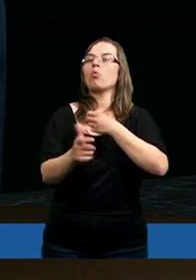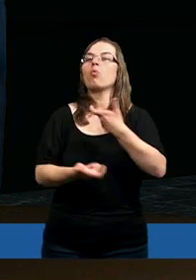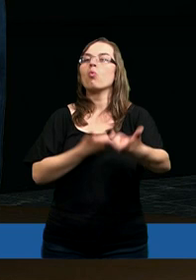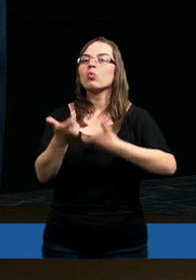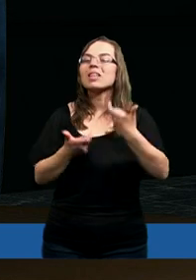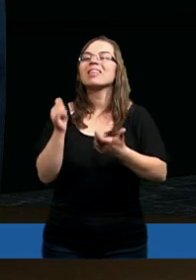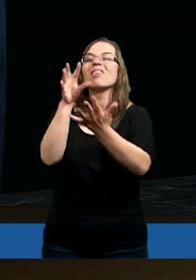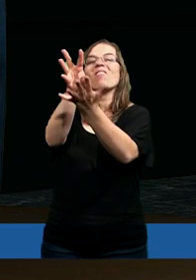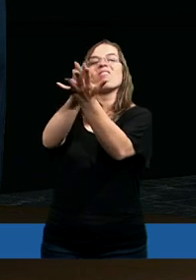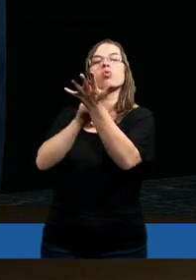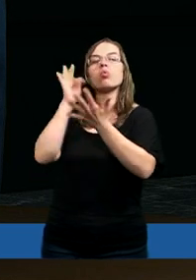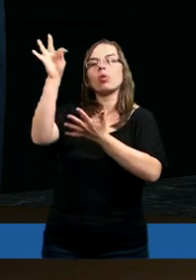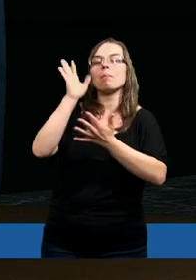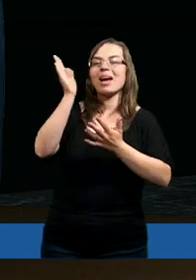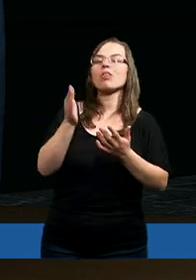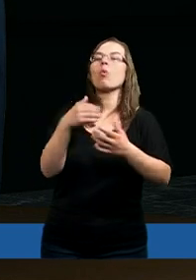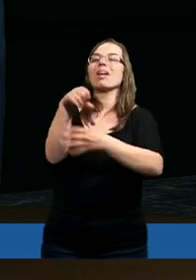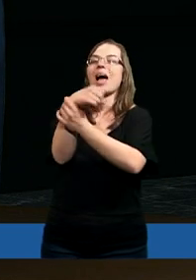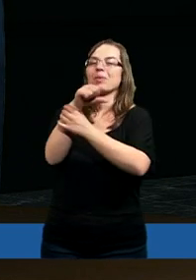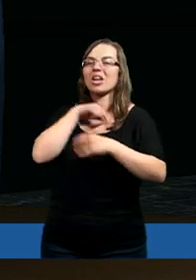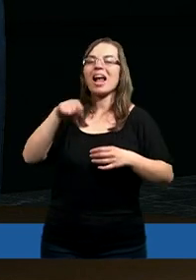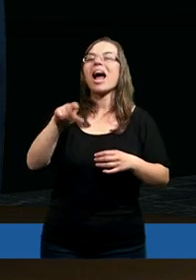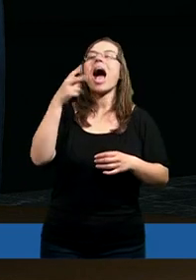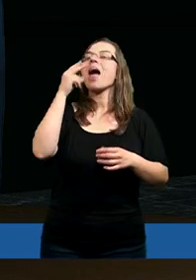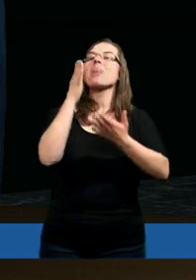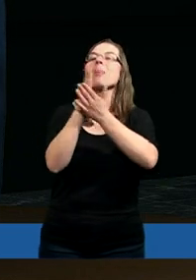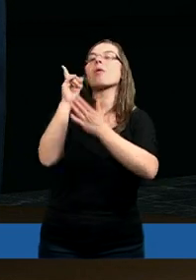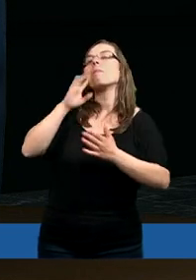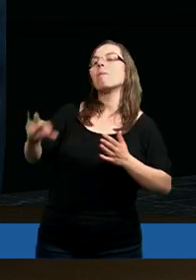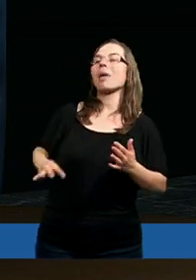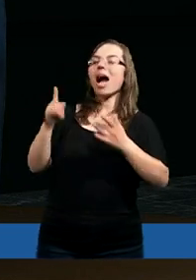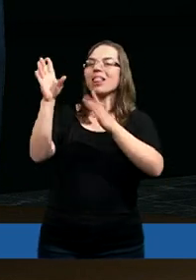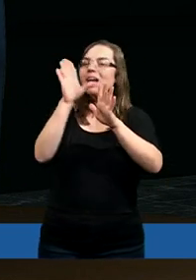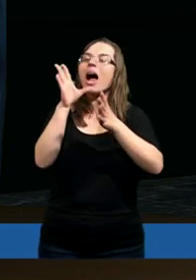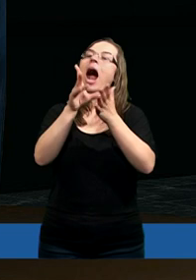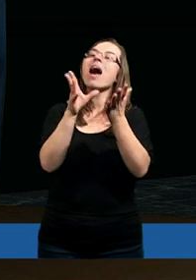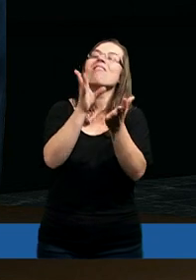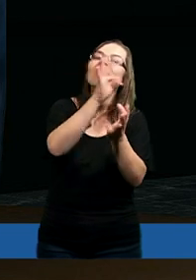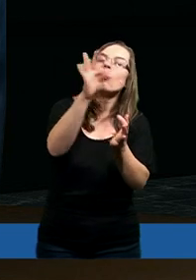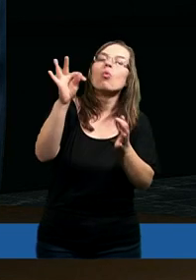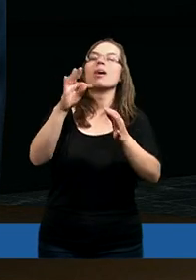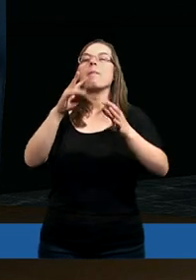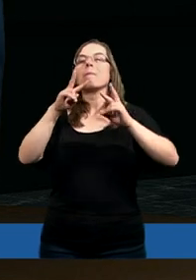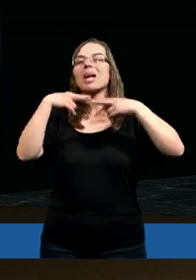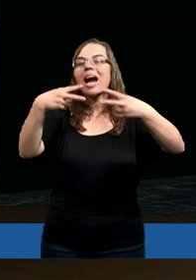wzorem jakim był, tego się zapierają. Także możemy